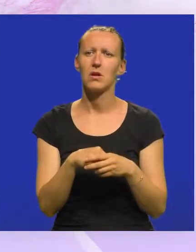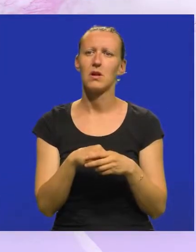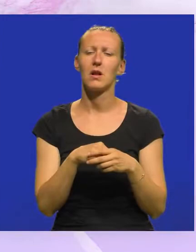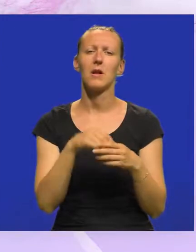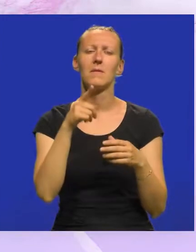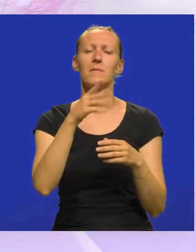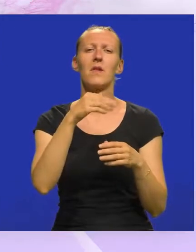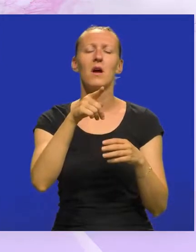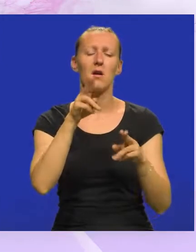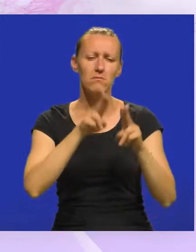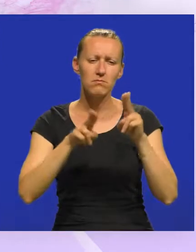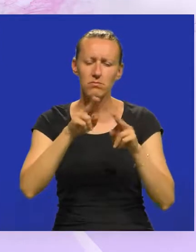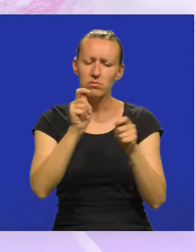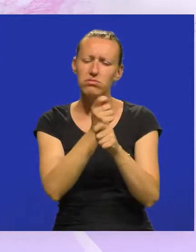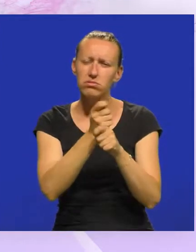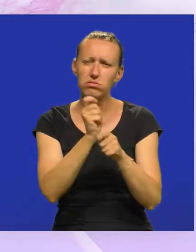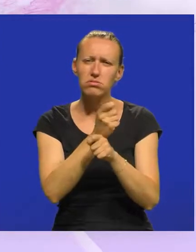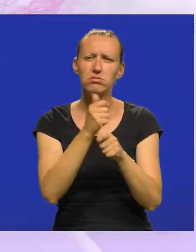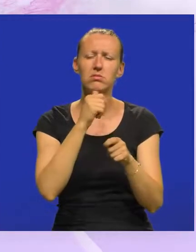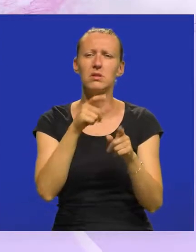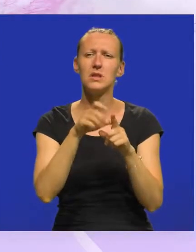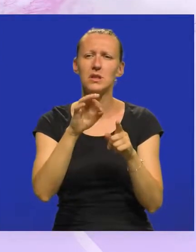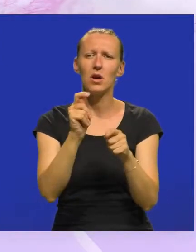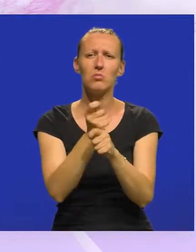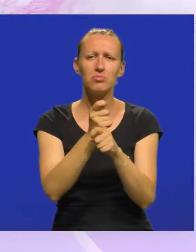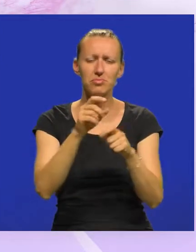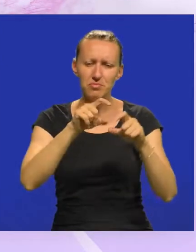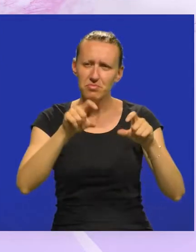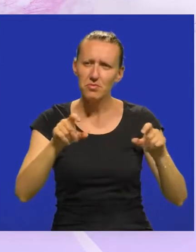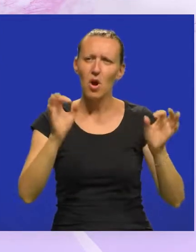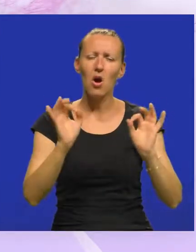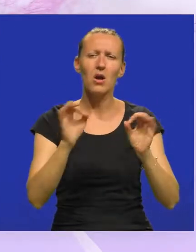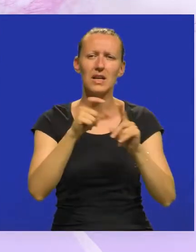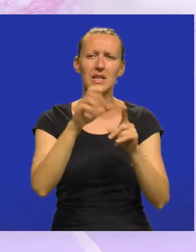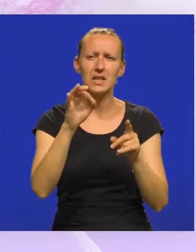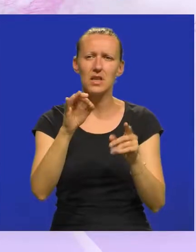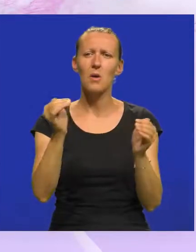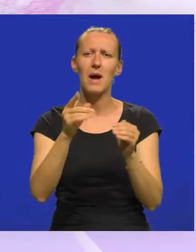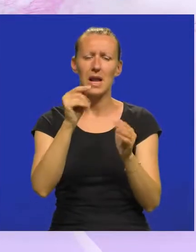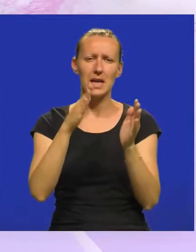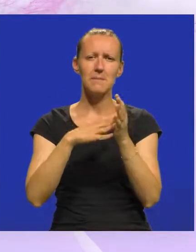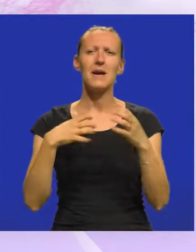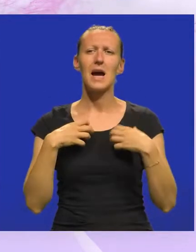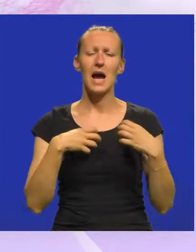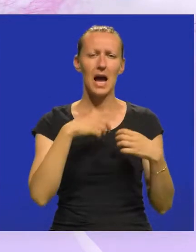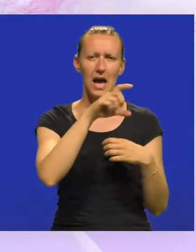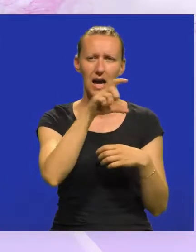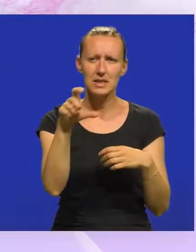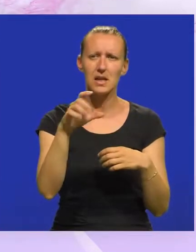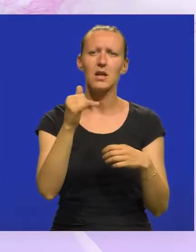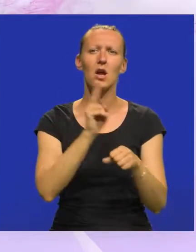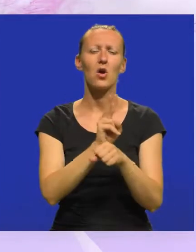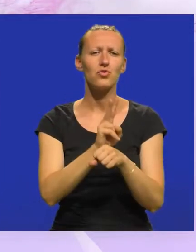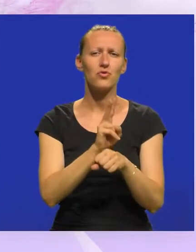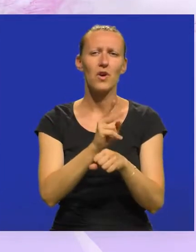Opći cilj konzervacije, restauracije i dijelomične rekonstrukcije originalnih dijelova malog rimskog kazališta je